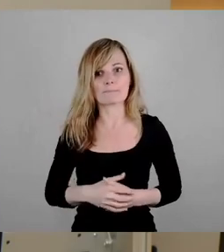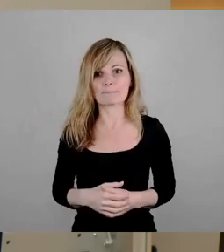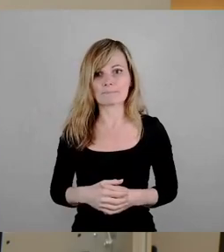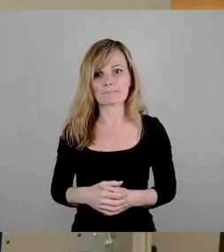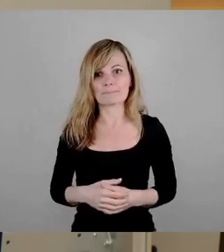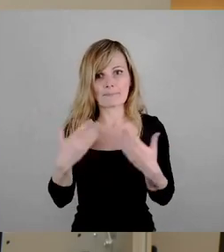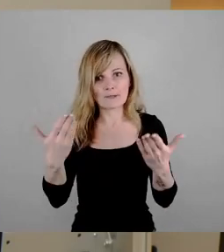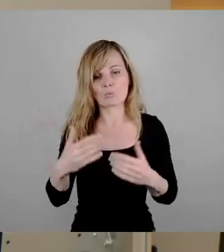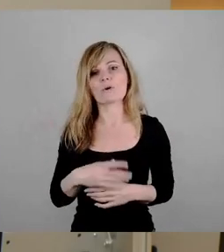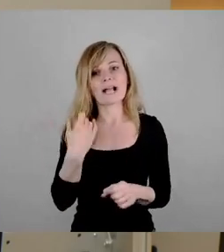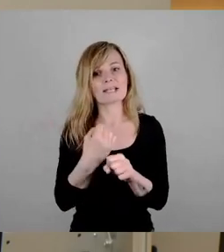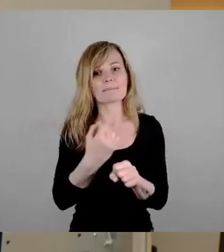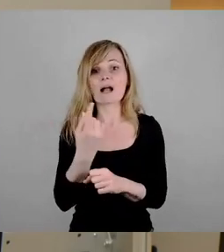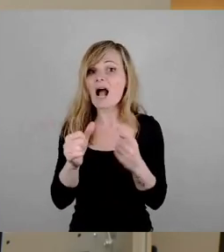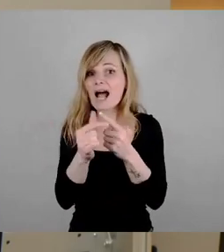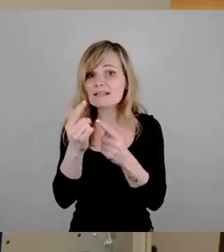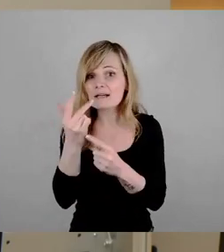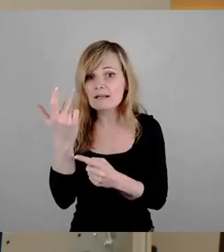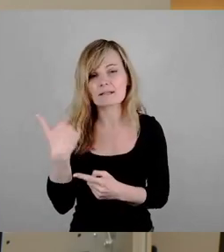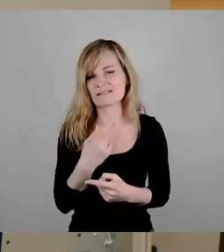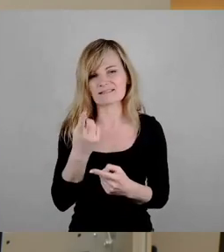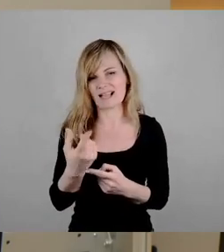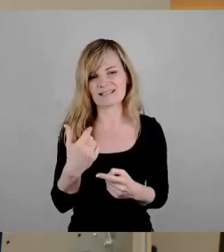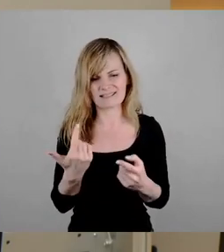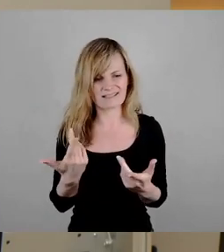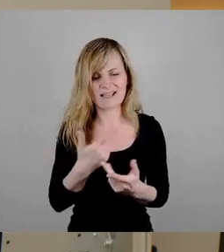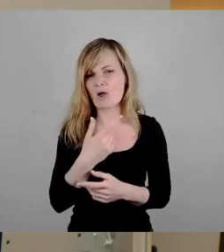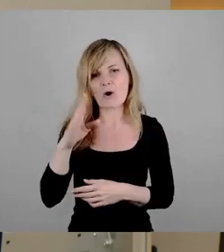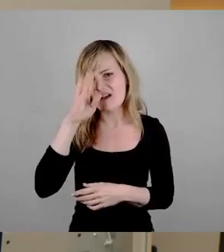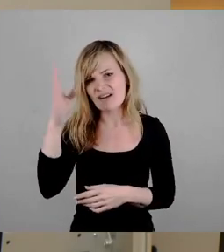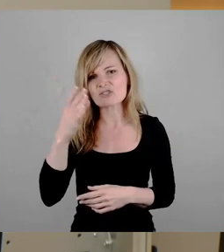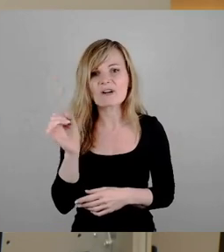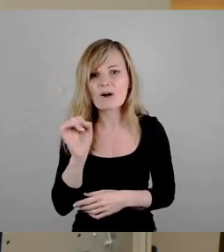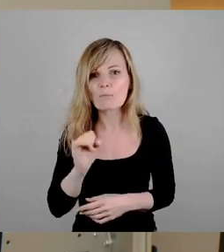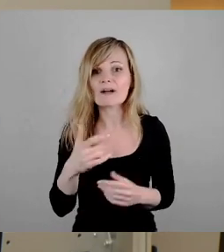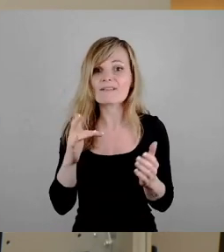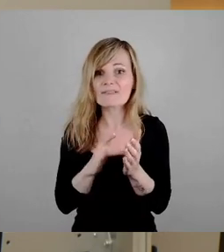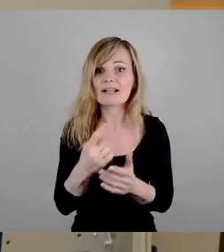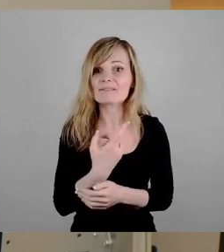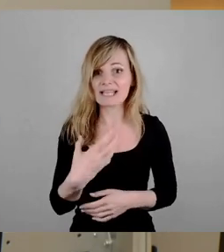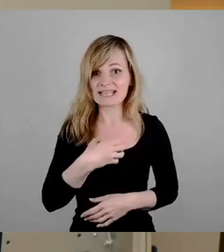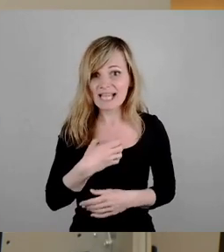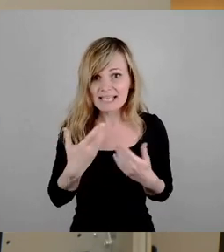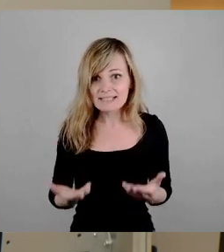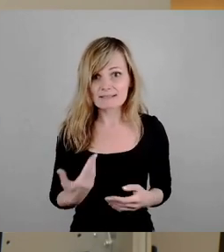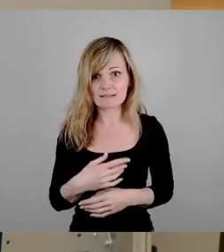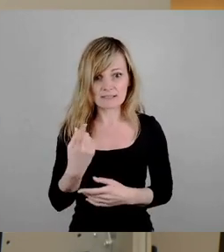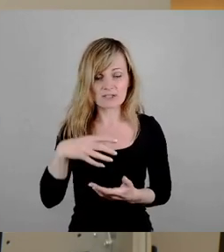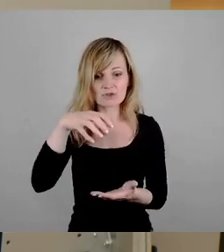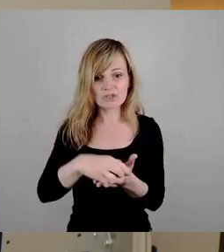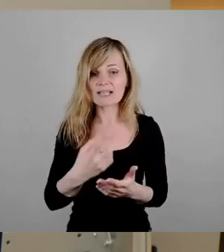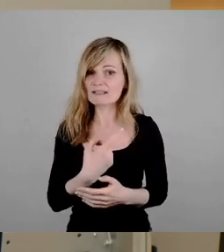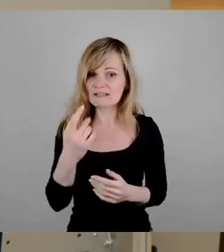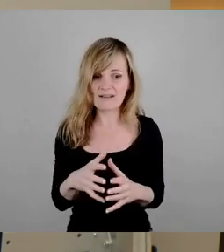Alles andere, muss ich dazu sagen, ist einfach Unsinn. Warum? Weil wir nun mal in Dresden sind, in einer gewachsenen Stadt und wir haben an